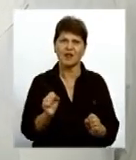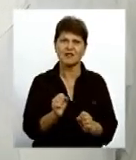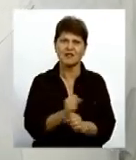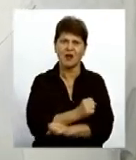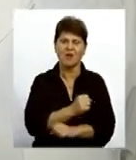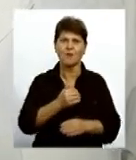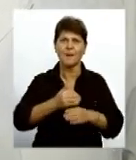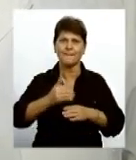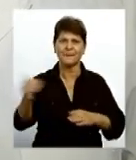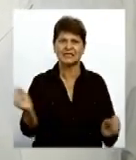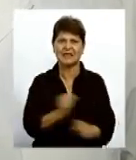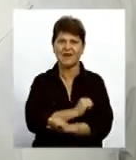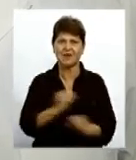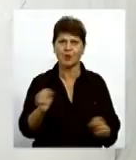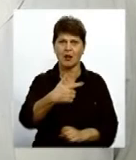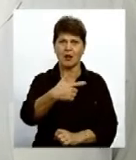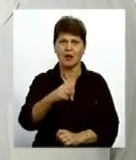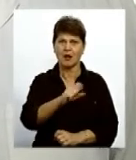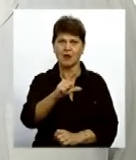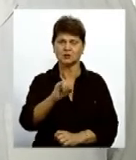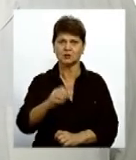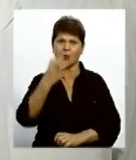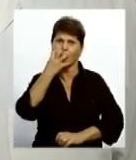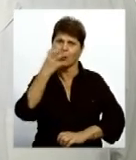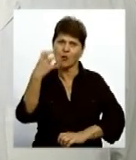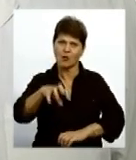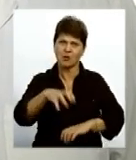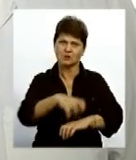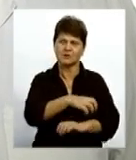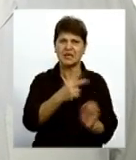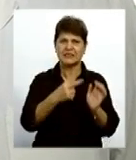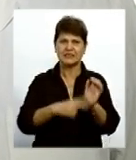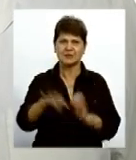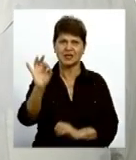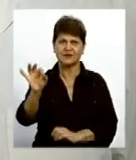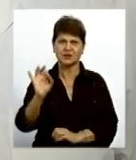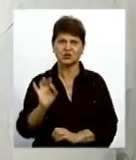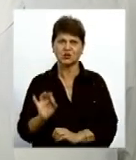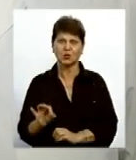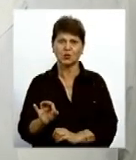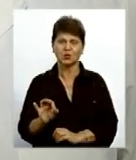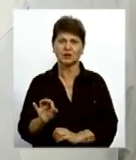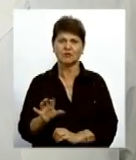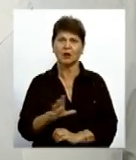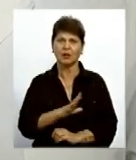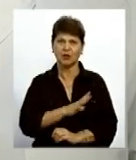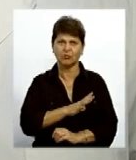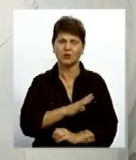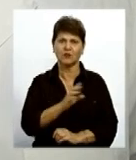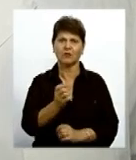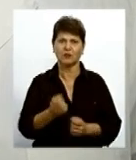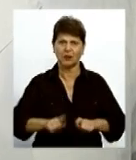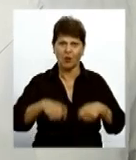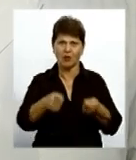вибуху газу Ожогами 70% був оказана